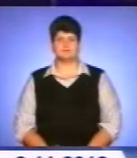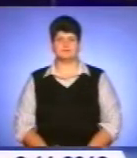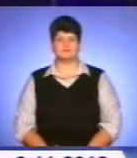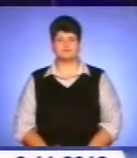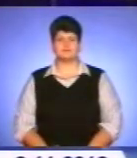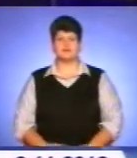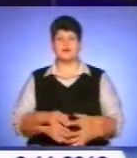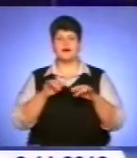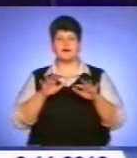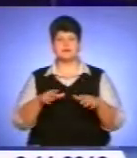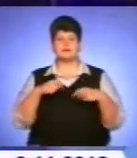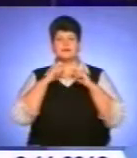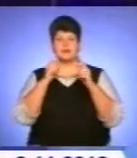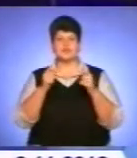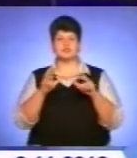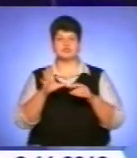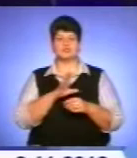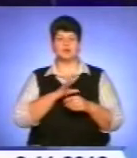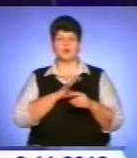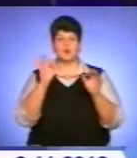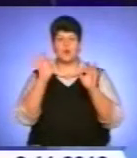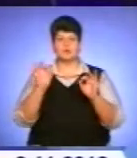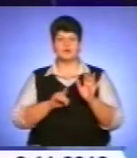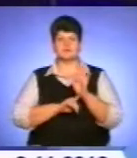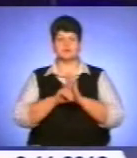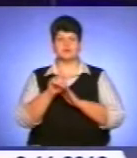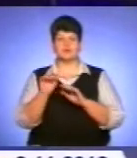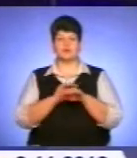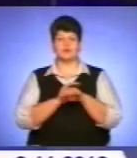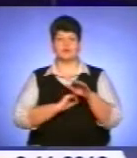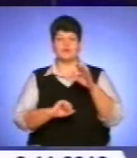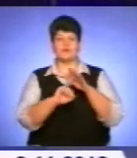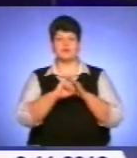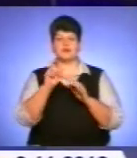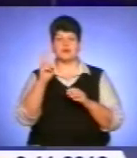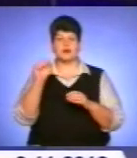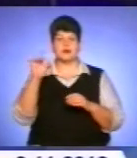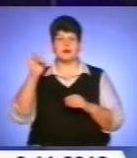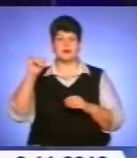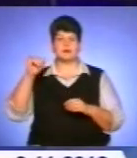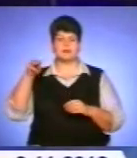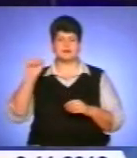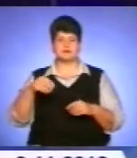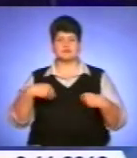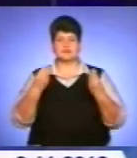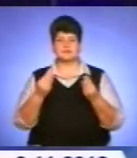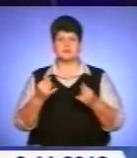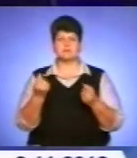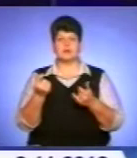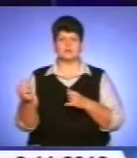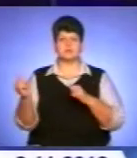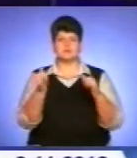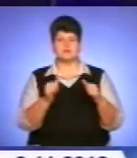Акція «Дари щедрої осені» розпочалася сьогодні у благодійному фонді «Карітас». Вона призначена для допомоги малозабезпеченим та